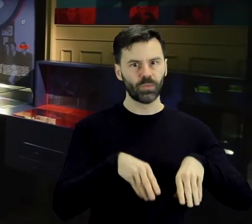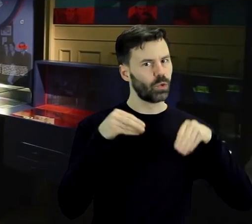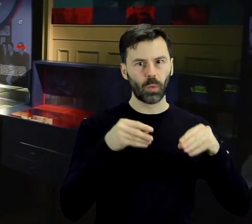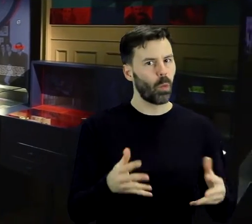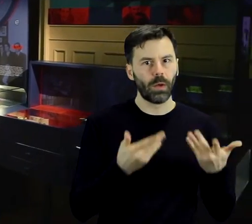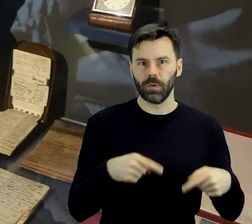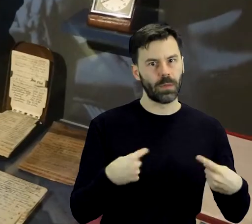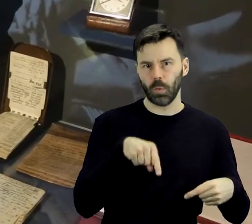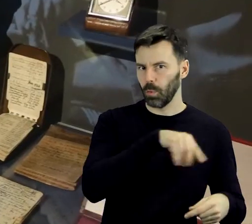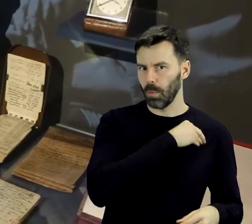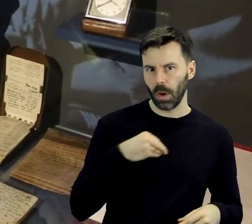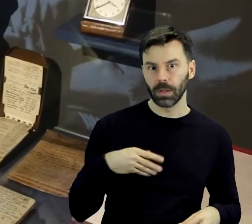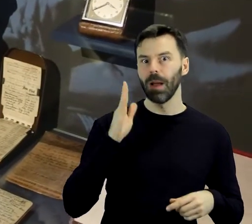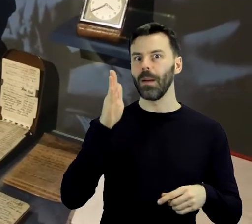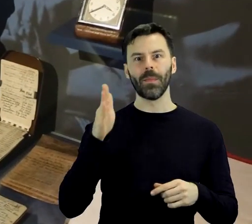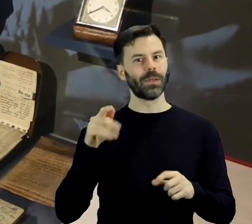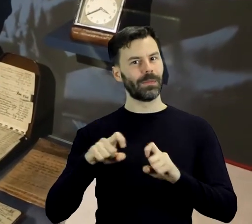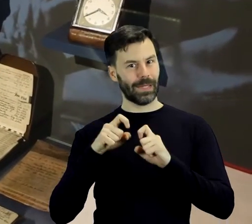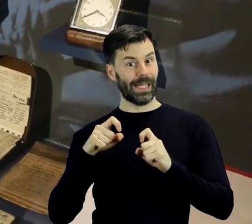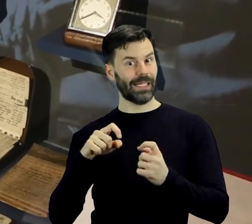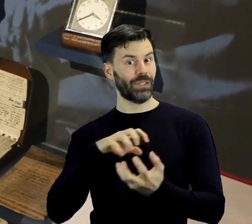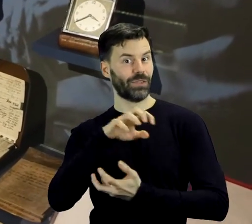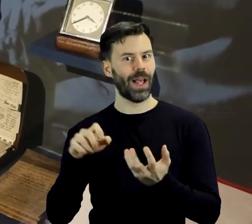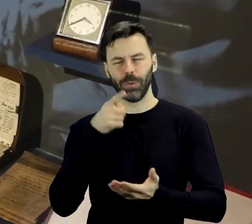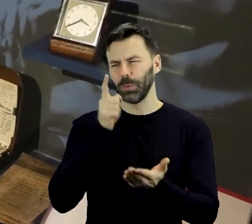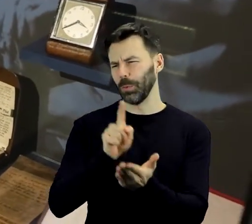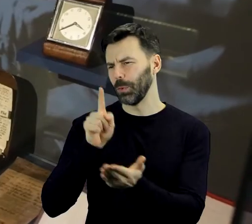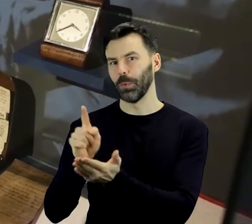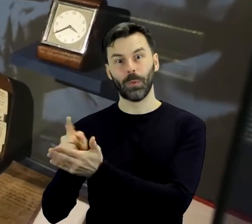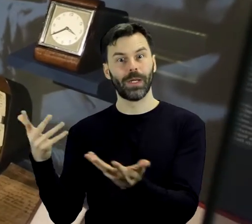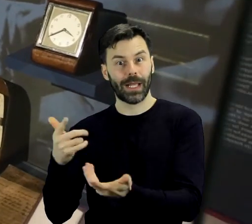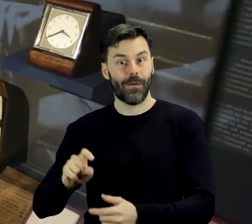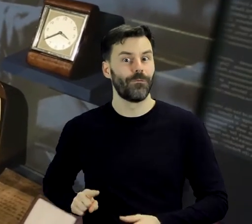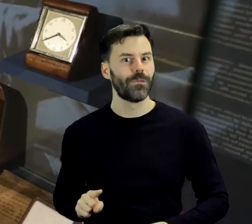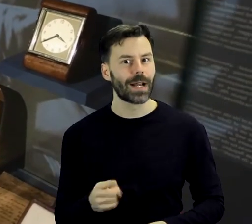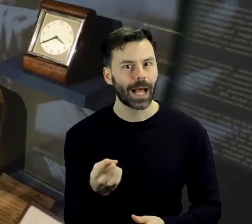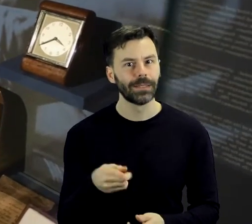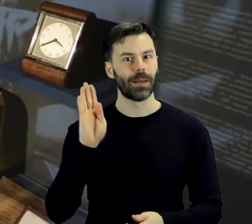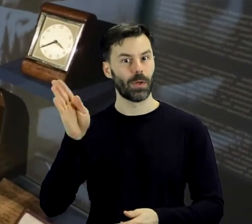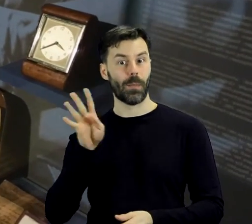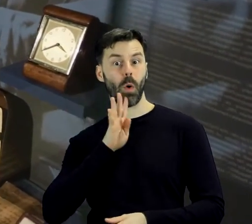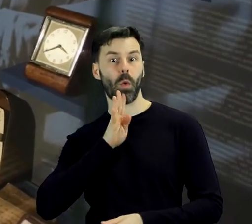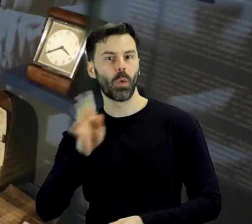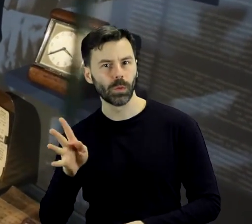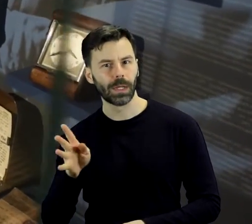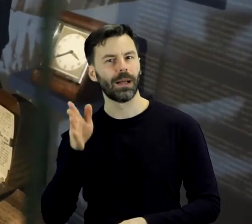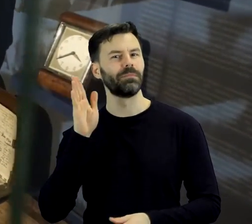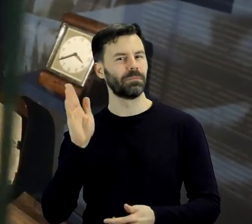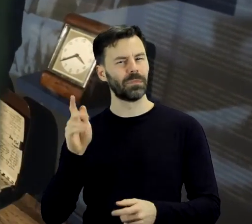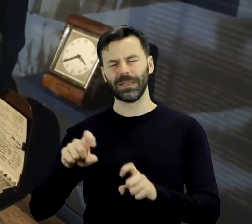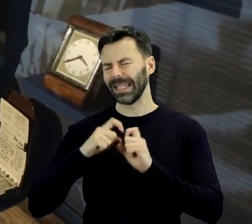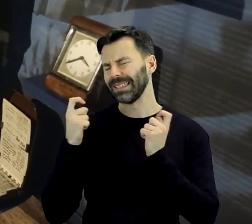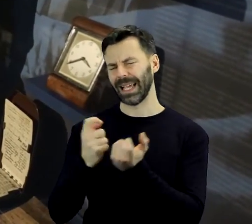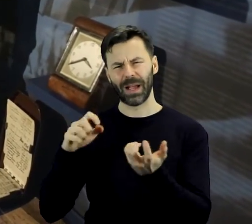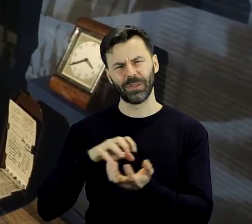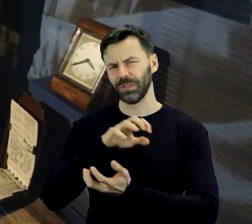początki jego kariery w Polsce oraz świadectwa sukcesu osiągniętego we Francji, później w Stanach Zjednoczonych i w